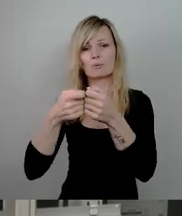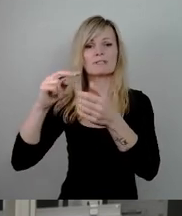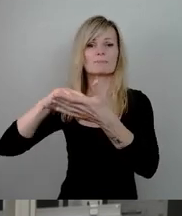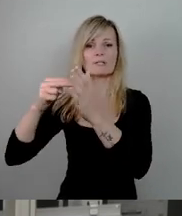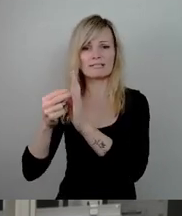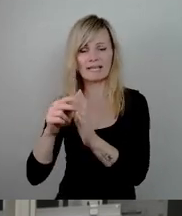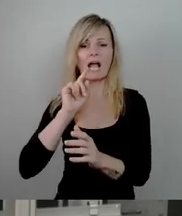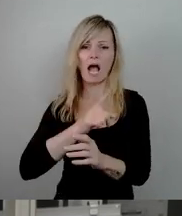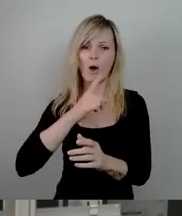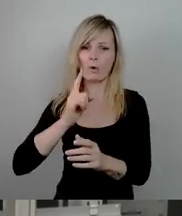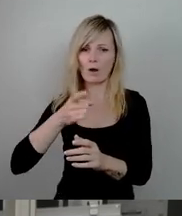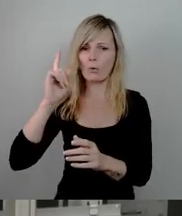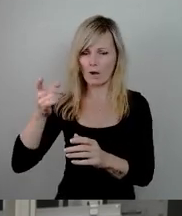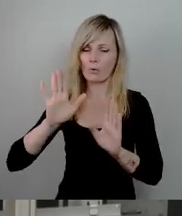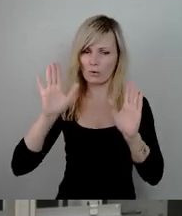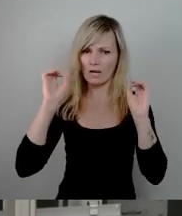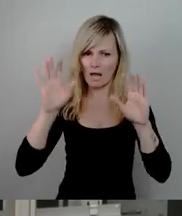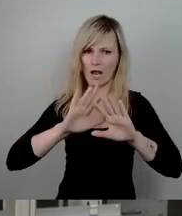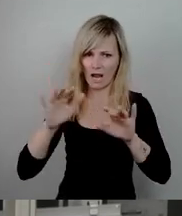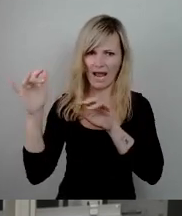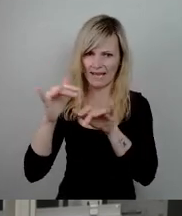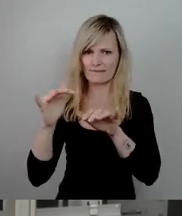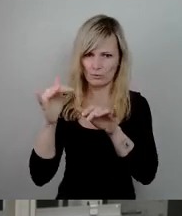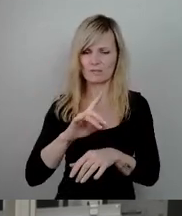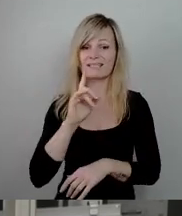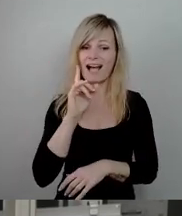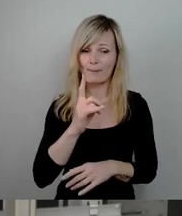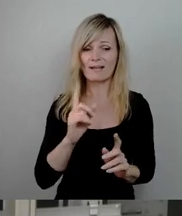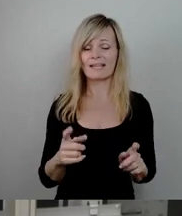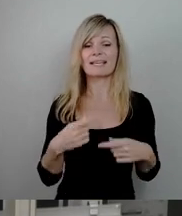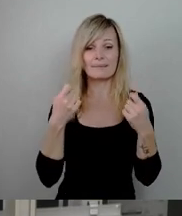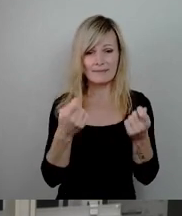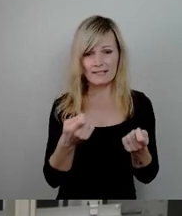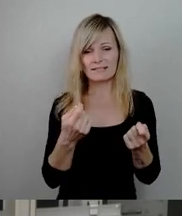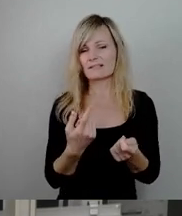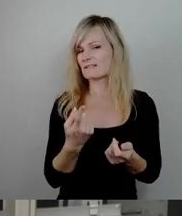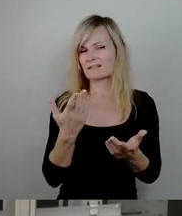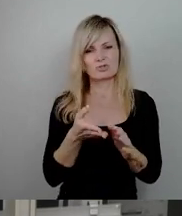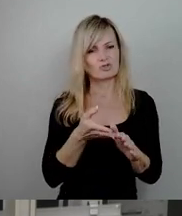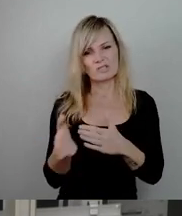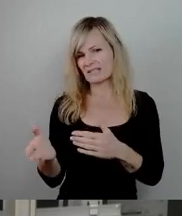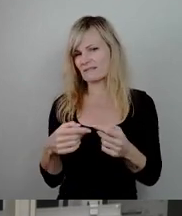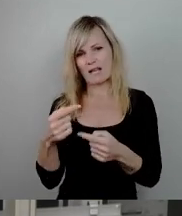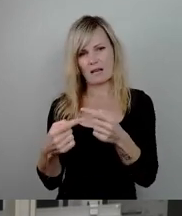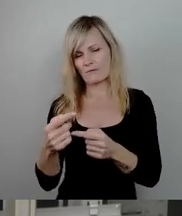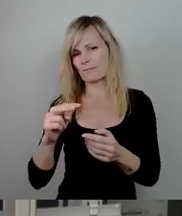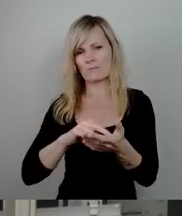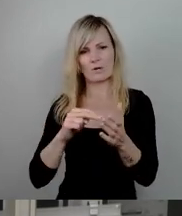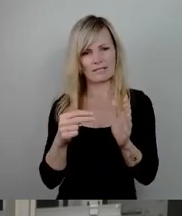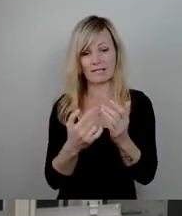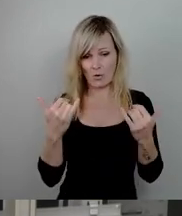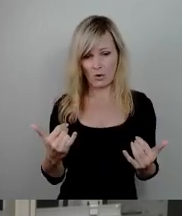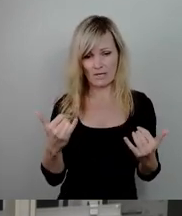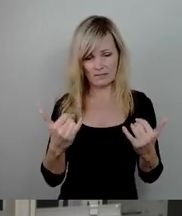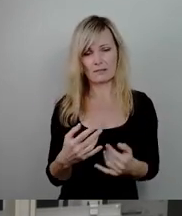verzweifeln. Aber es ist eindeutig das Ergebnis einer völlig fehlgeleiteten Politik, die uns heute hier zum Handeln